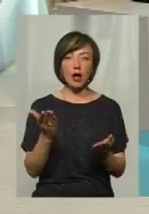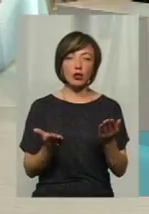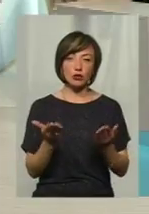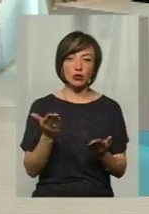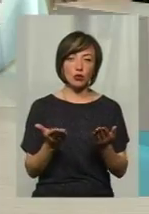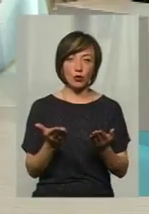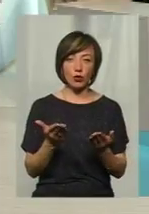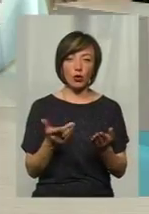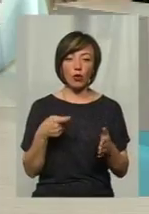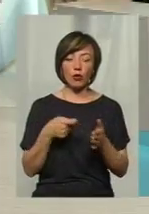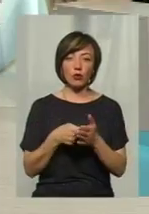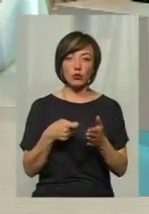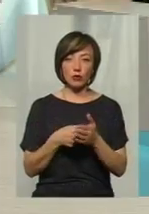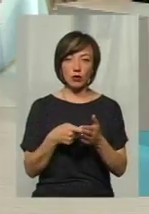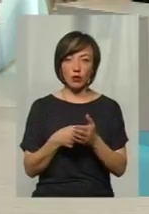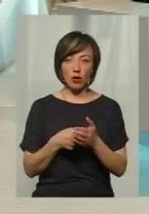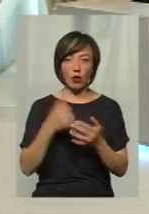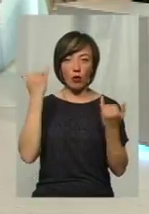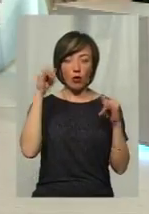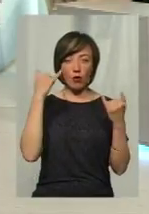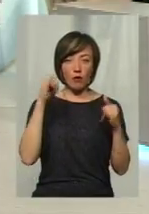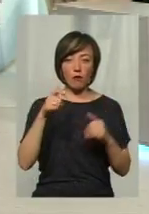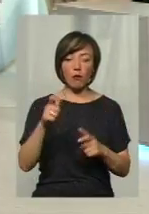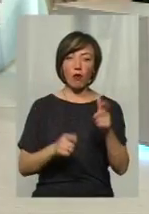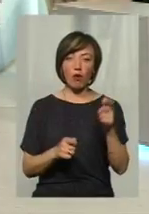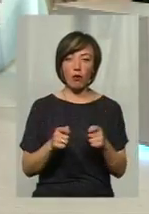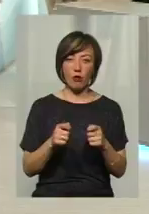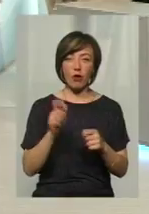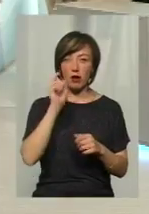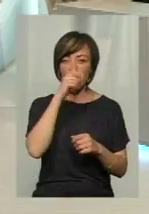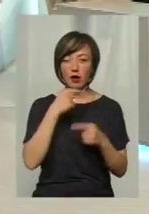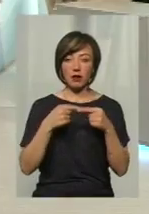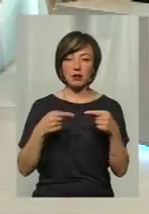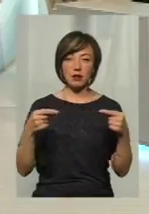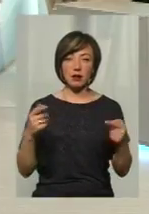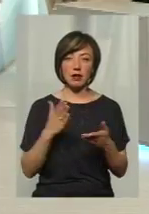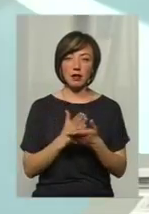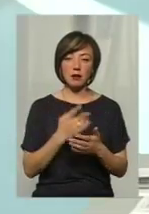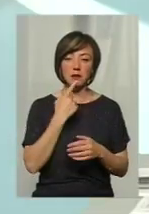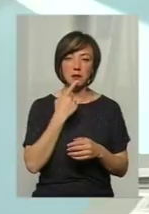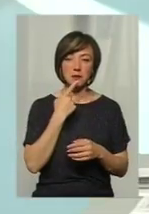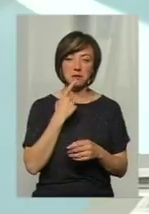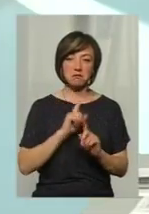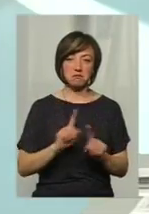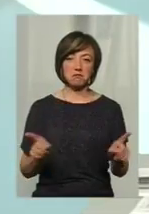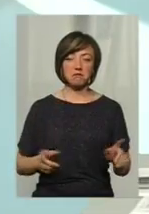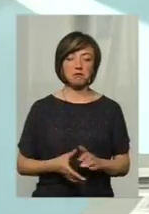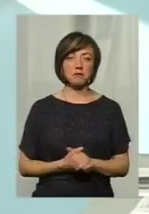відгодовувати дійним коровам, молоко там гірке і так далі, є свій присмак, є свій нюанс.